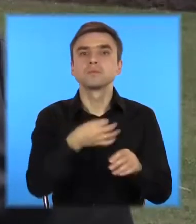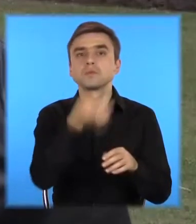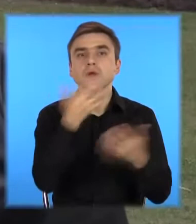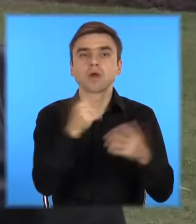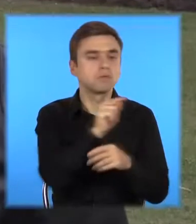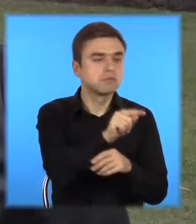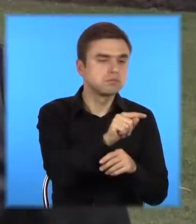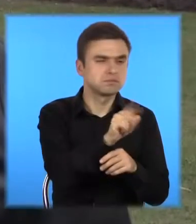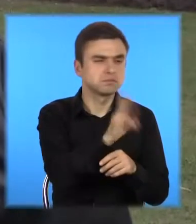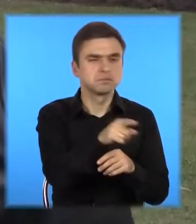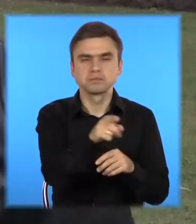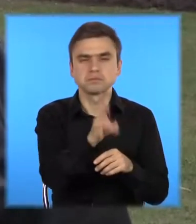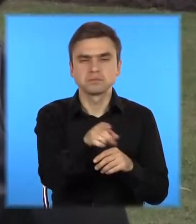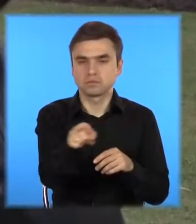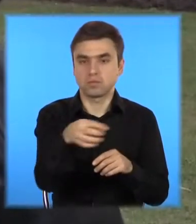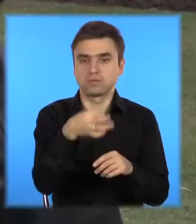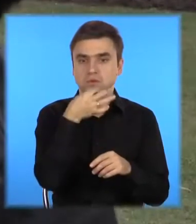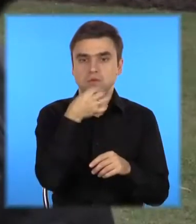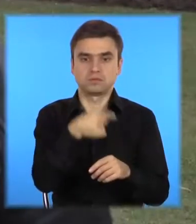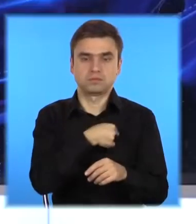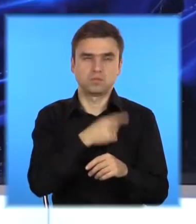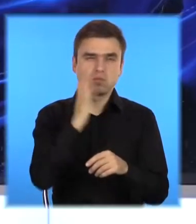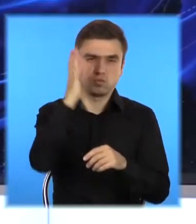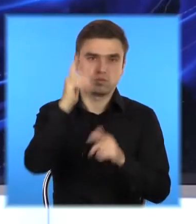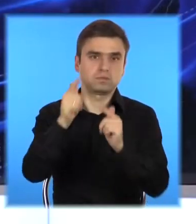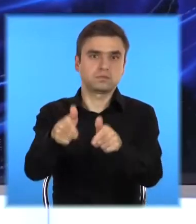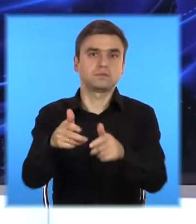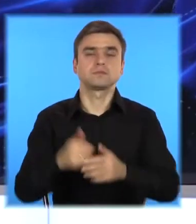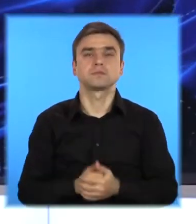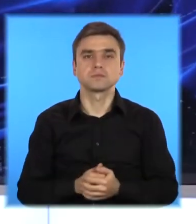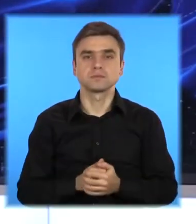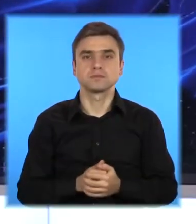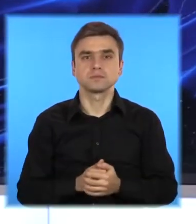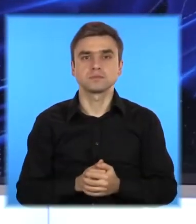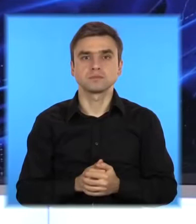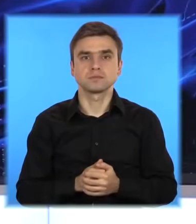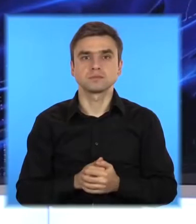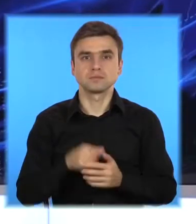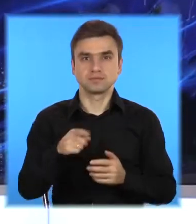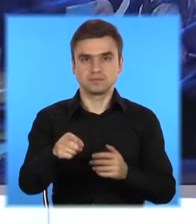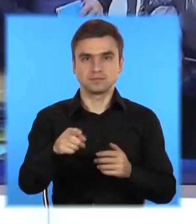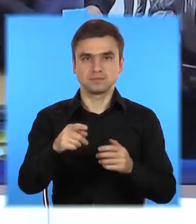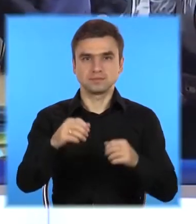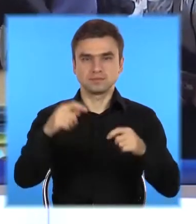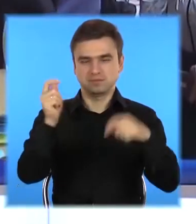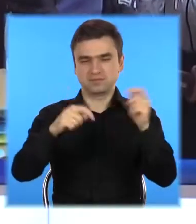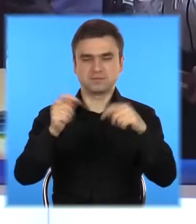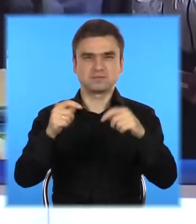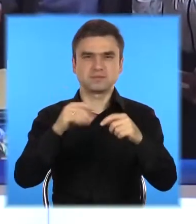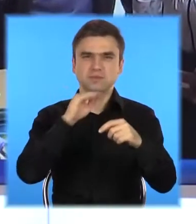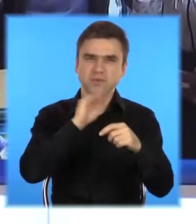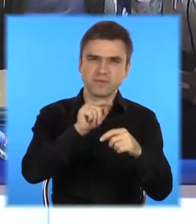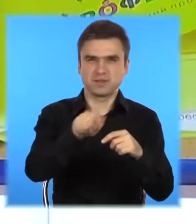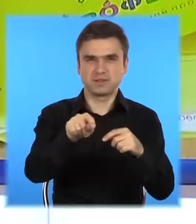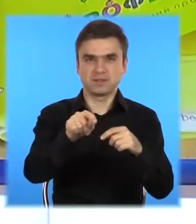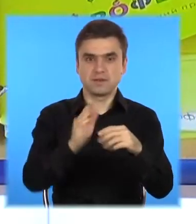справу, якою вони будуть займатися у майбутньому. Біля входу до імпровізованого «Місто професій» юні працівники